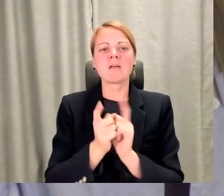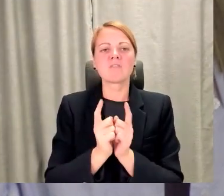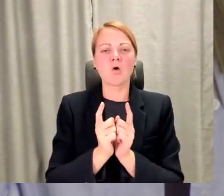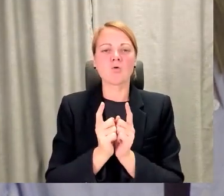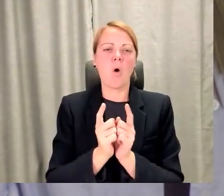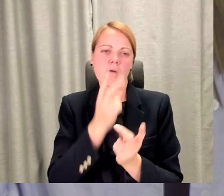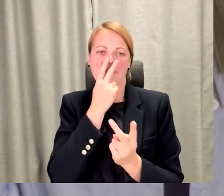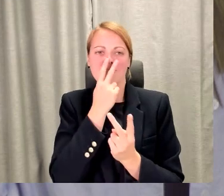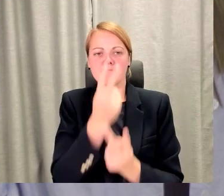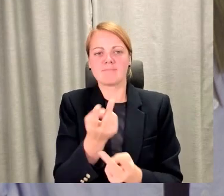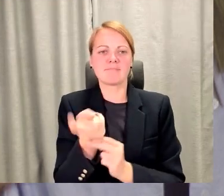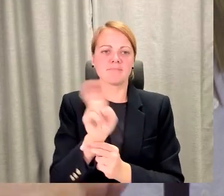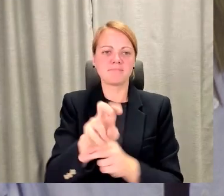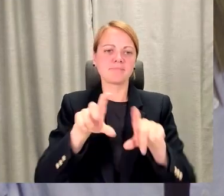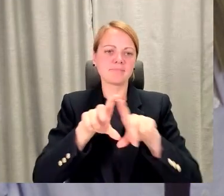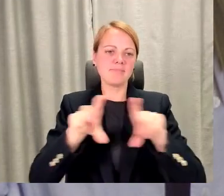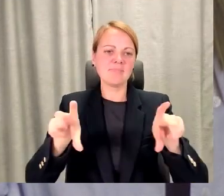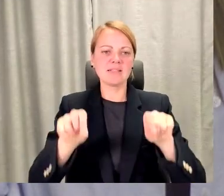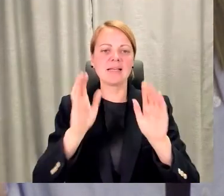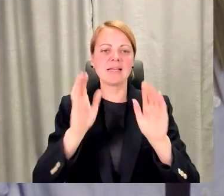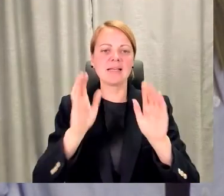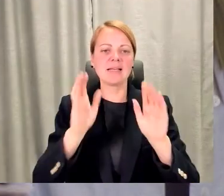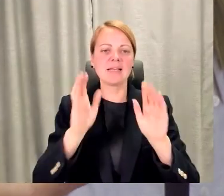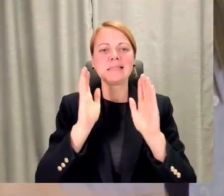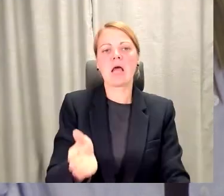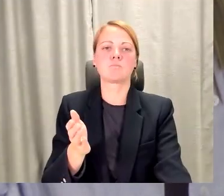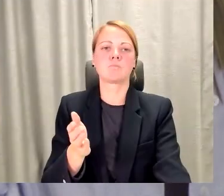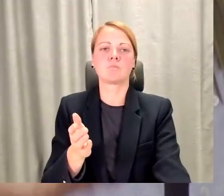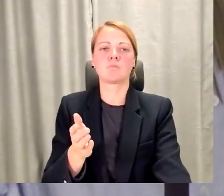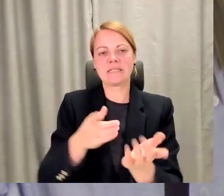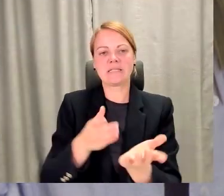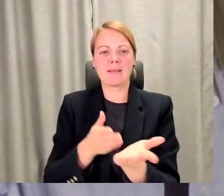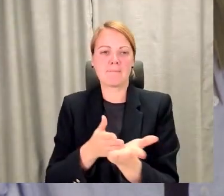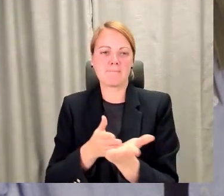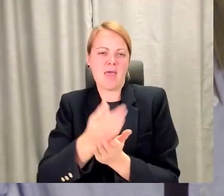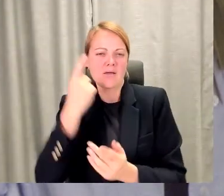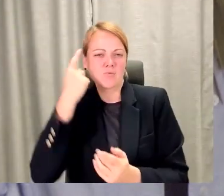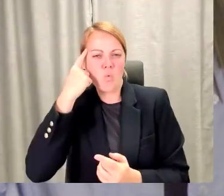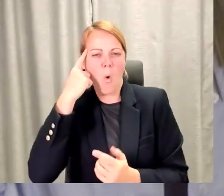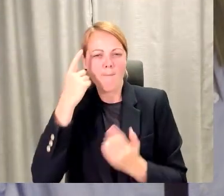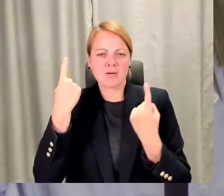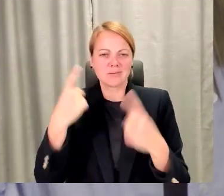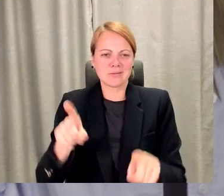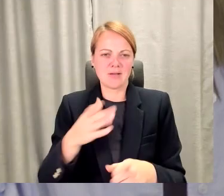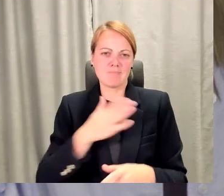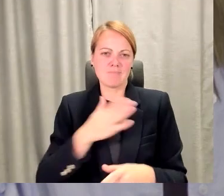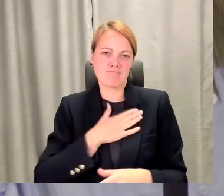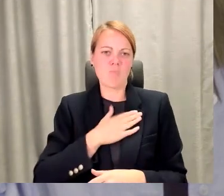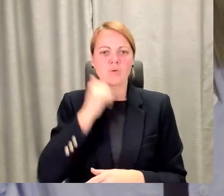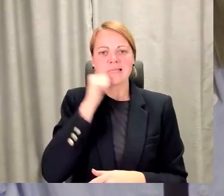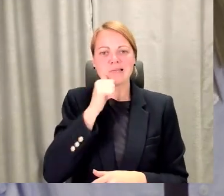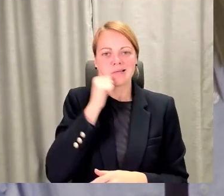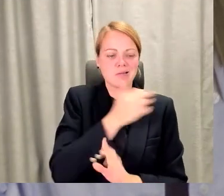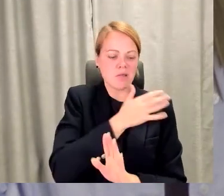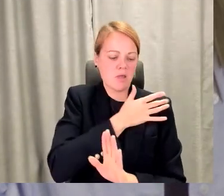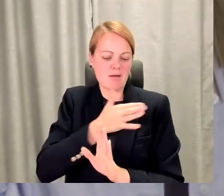jābūt ir. Nu, var citu piegājienu ar citu domu, zinot mūsu ikdienu, kā mēs ikdienā iespējams ģimenes